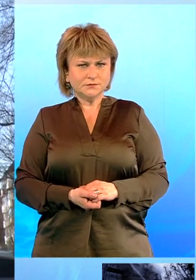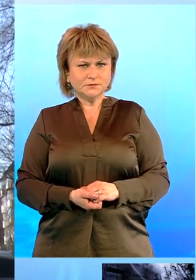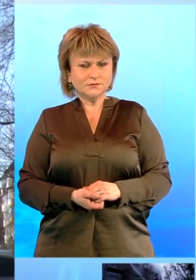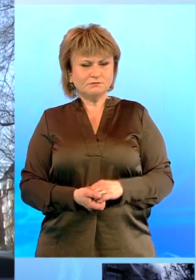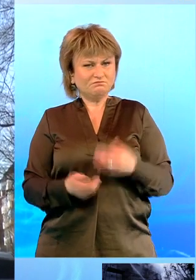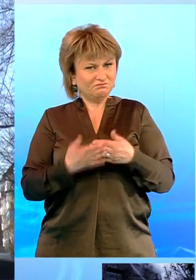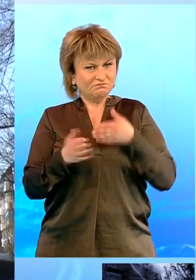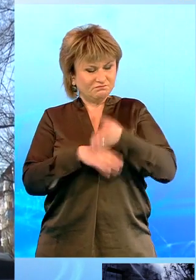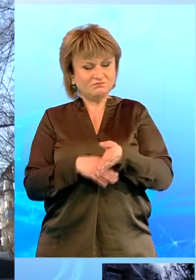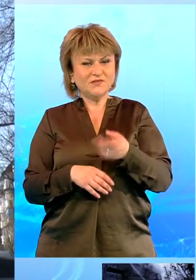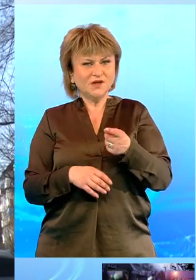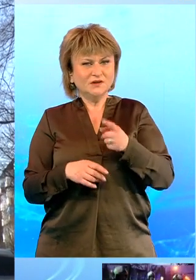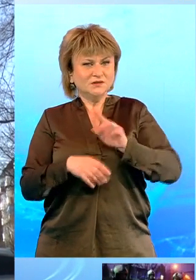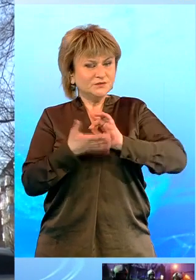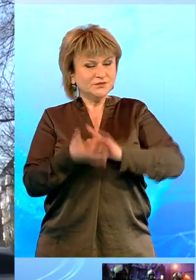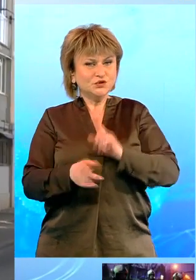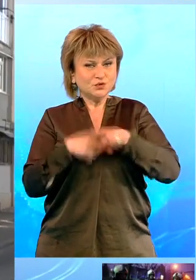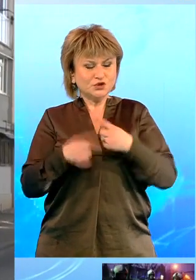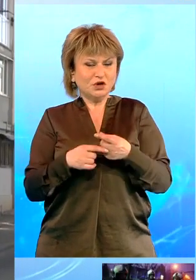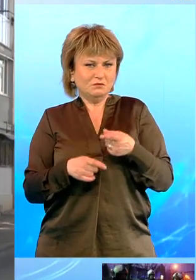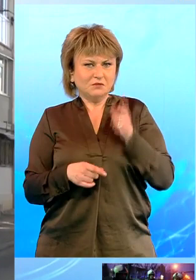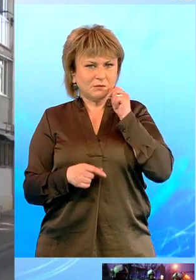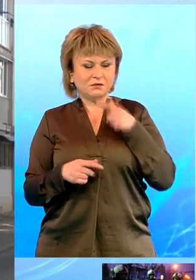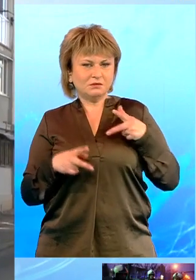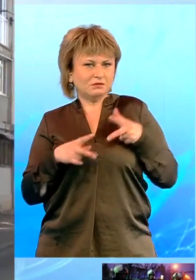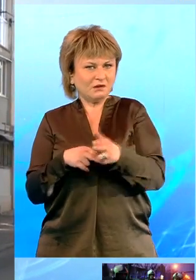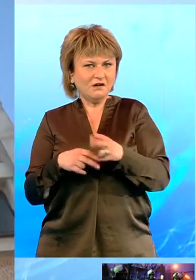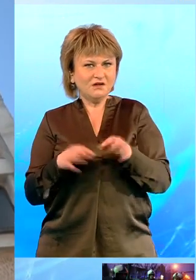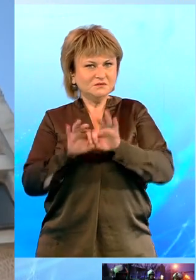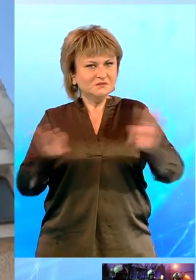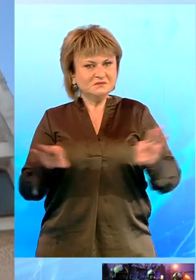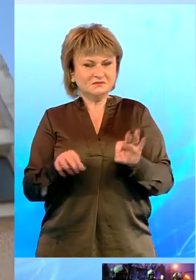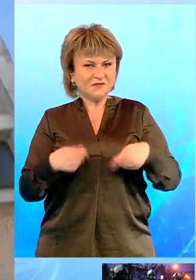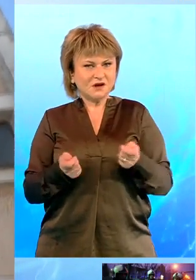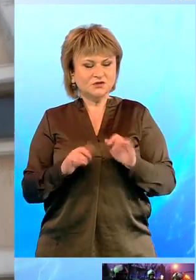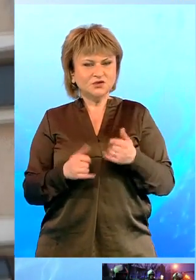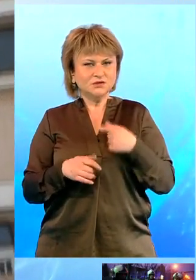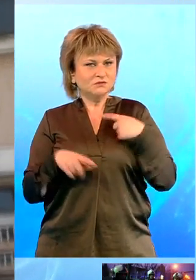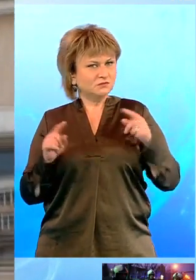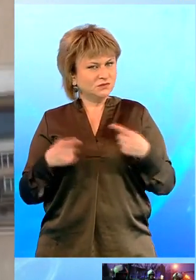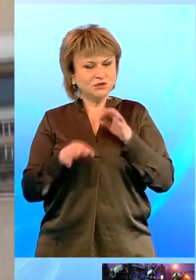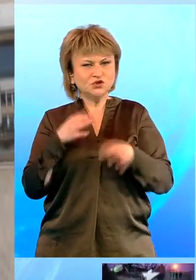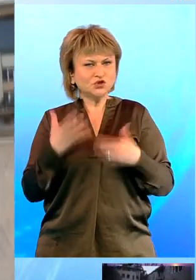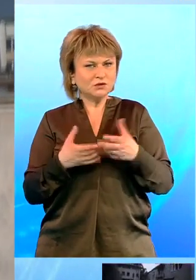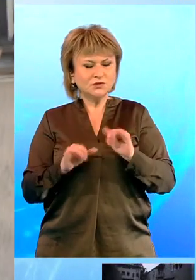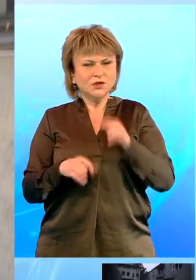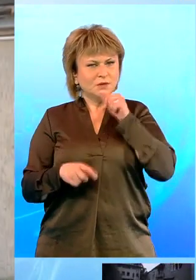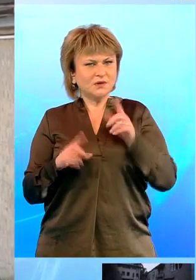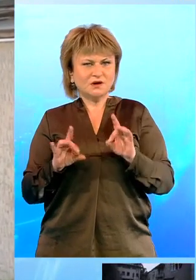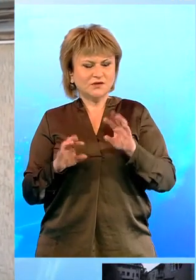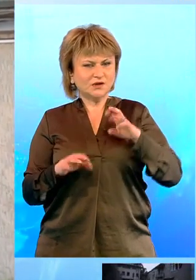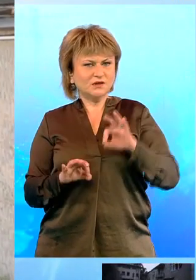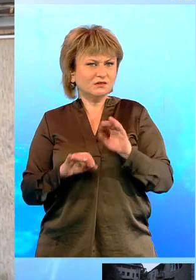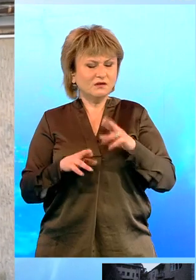Pompierei au intervenit de urgență după ce bărbatul a tăiat accidental țeaba de gaz și a provocat un incendiu. Din fericire, nimeni nu a fost rănit, însă blocul a rămas